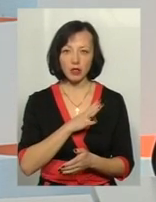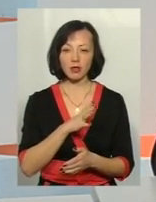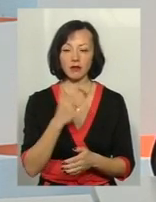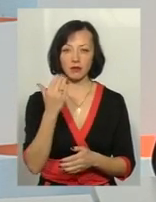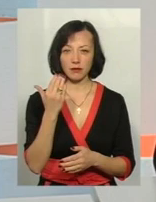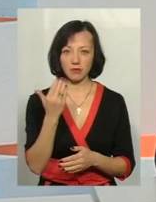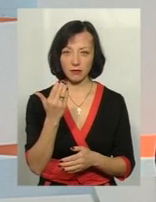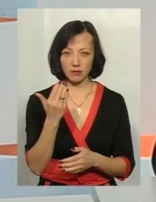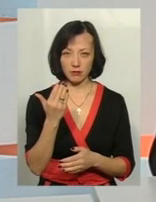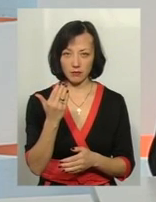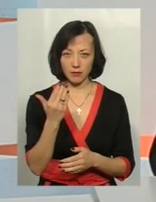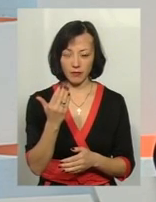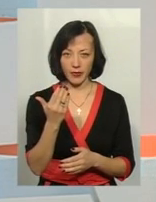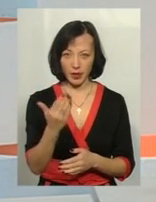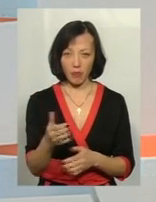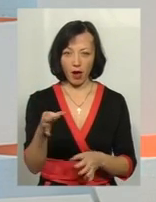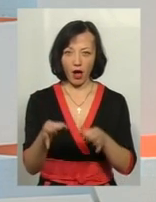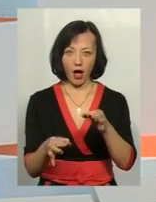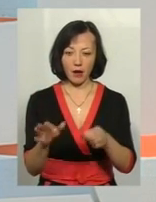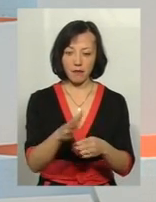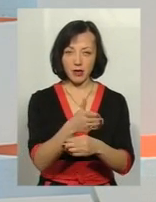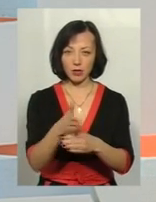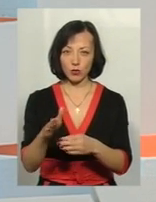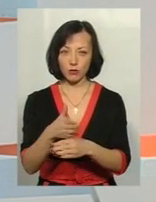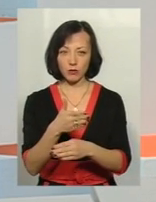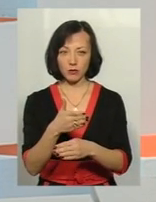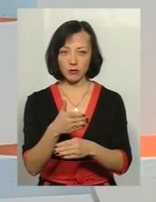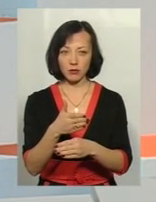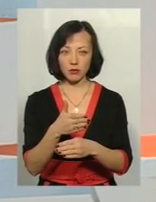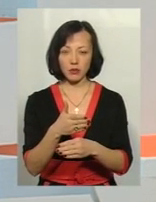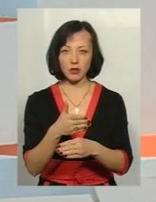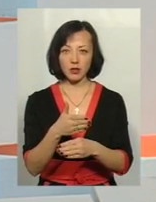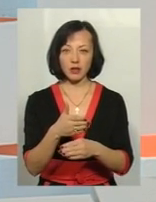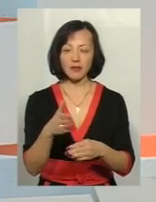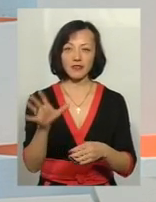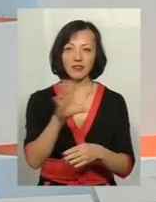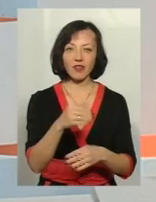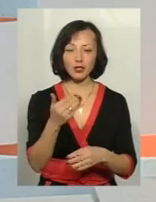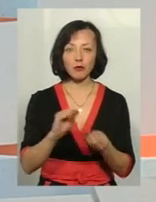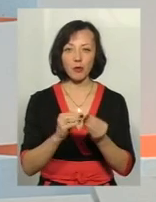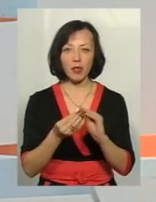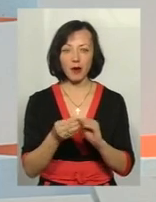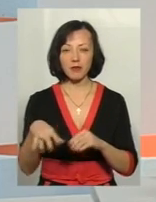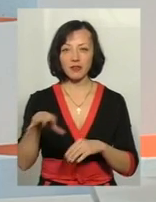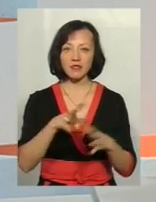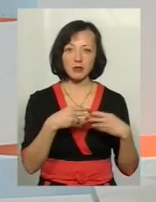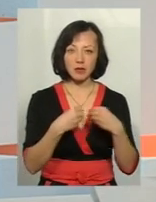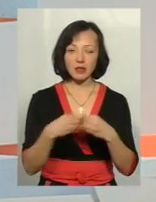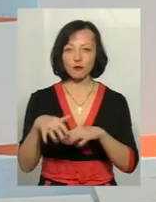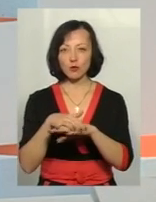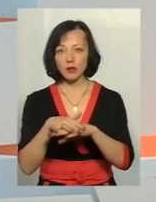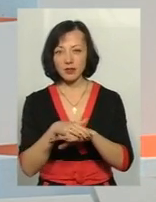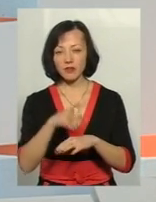який розміжує всі ваші проблеми і в сім'ї, і в